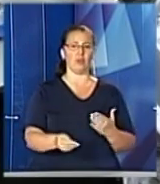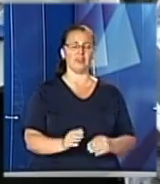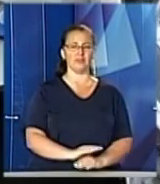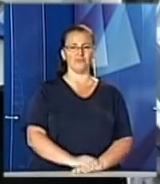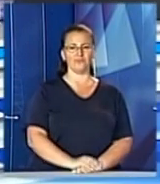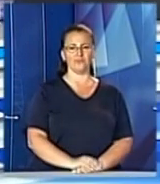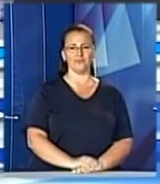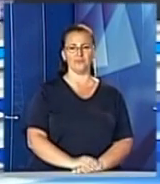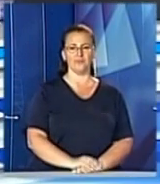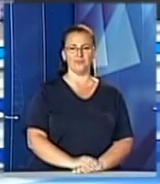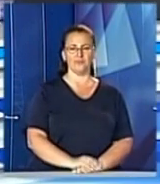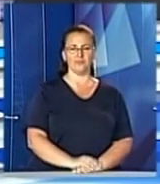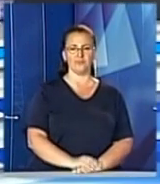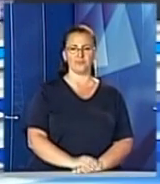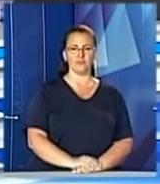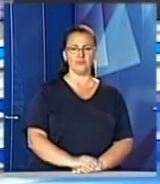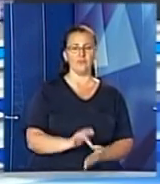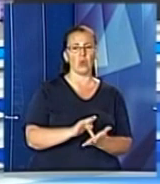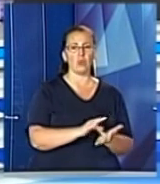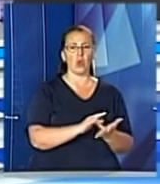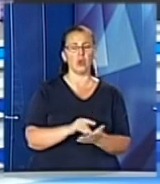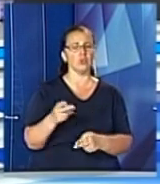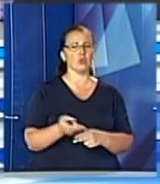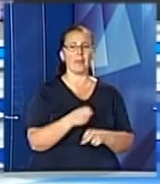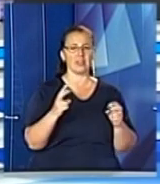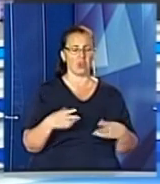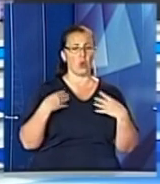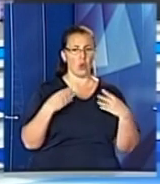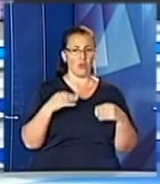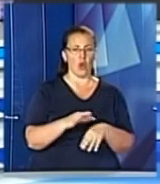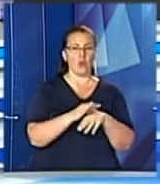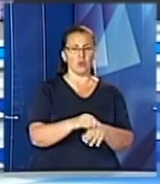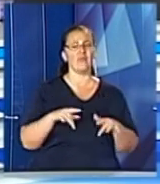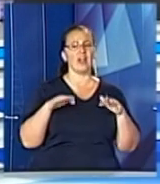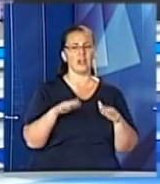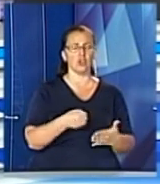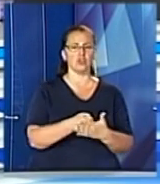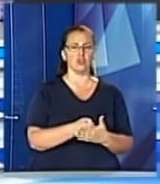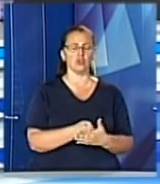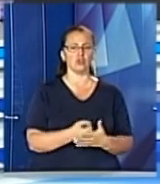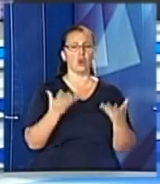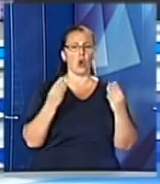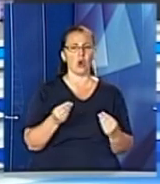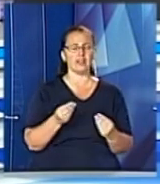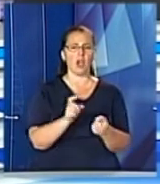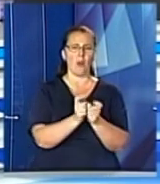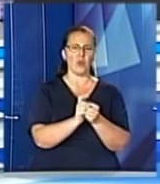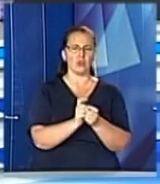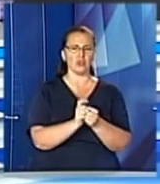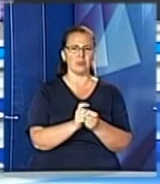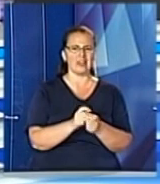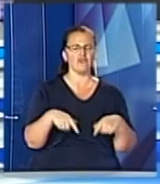Лопаченко, новини. По дорожу й безпечному у Львові відбулася акція до Всесвітнього дня боротьби із торгівлею людьми.